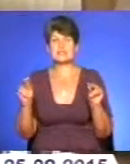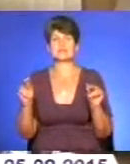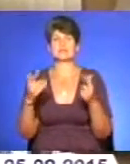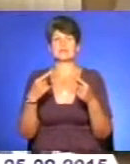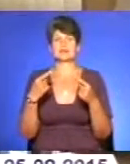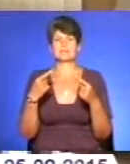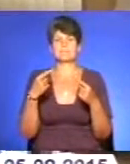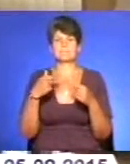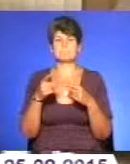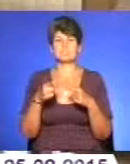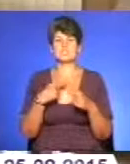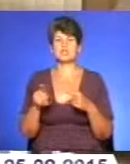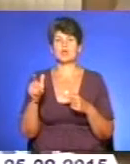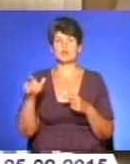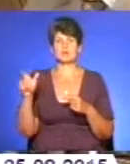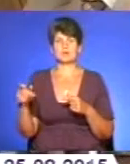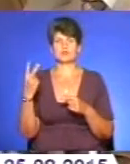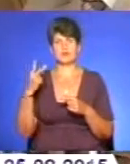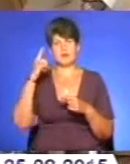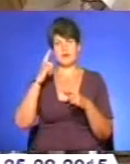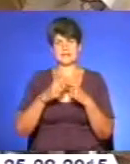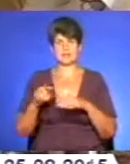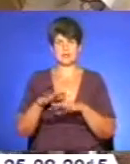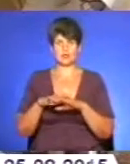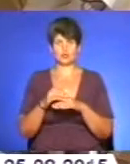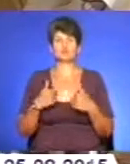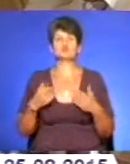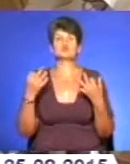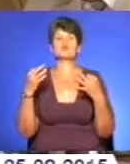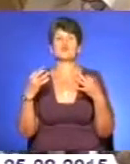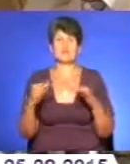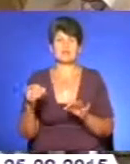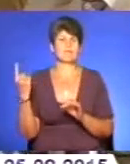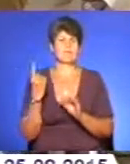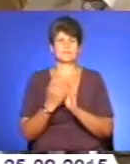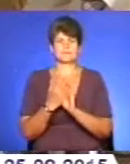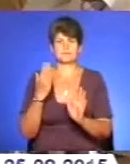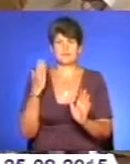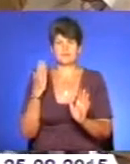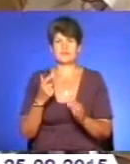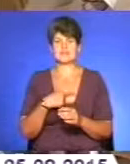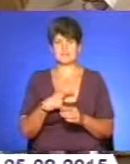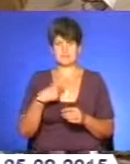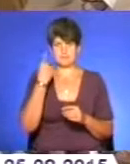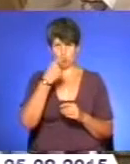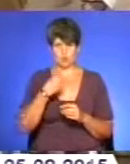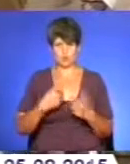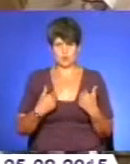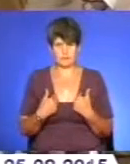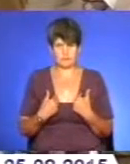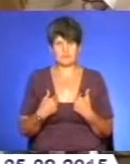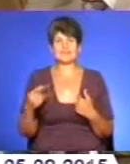-решт між людьми двох братніх народів. Тому дозвольте перш за все від себе особисто, від